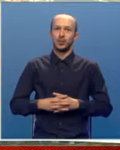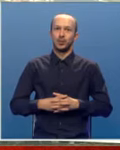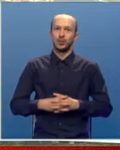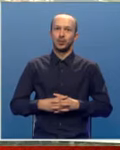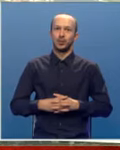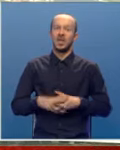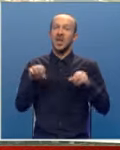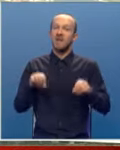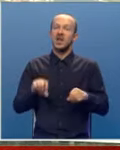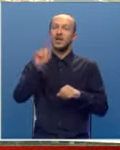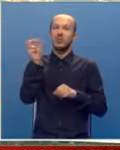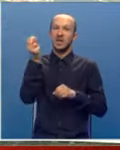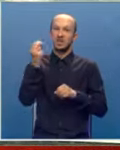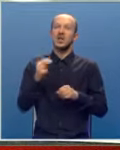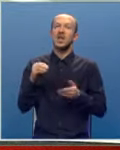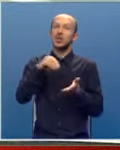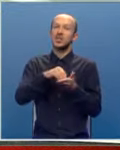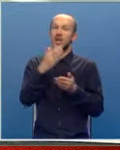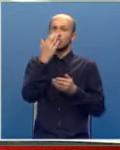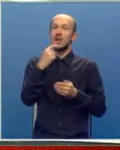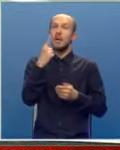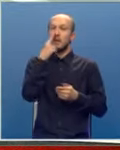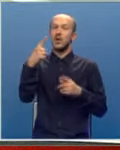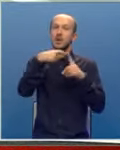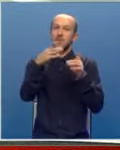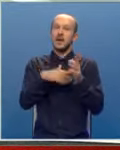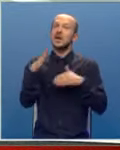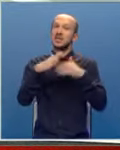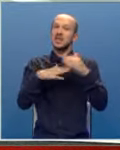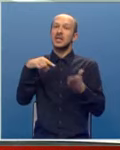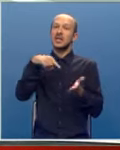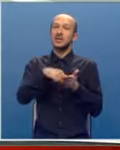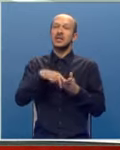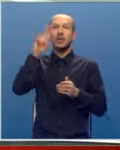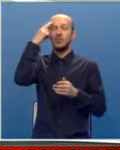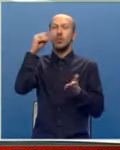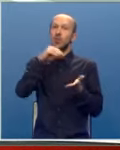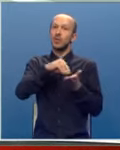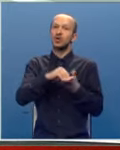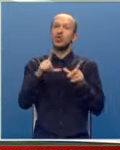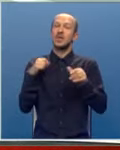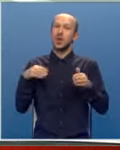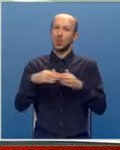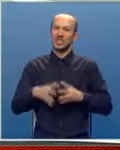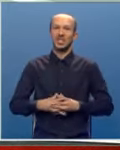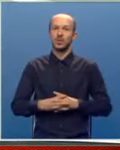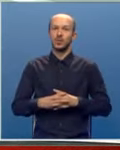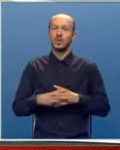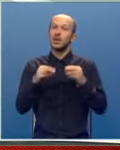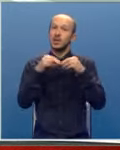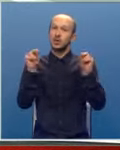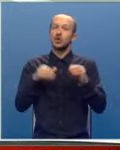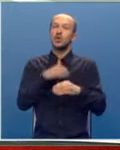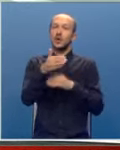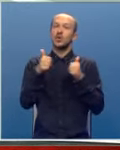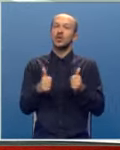Vlada Republike Srpske doznačila je milion maraka za izgradnju centralnog spomenja obilježja u Banja Luci, saopšteno